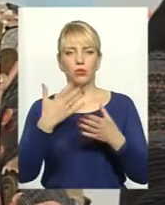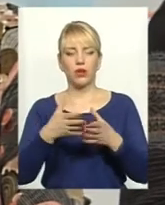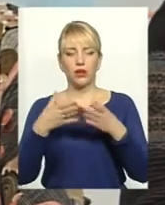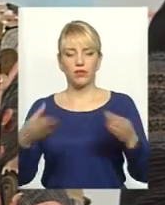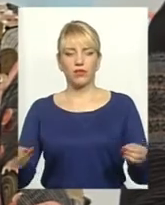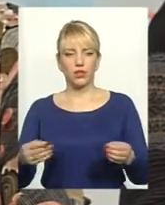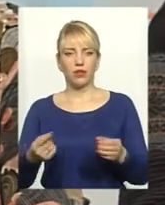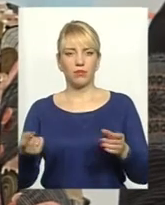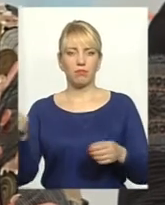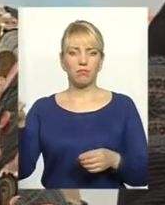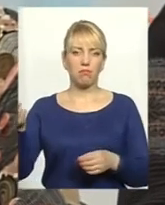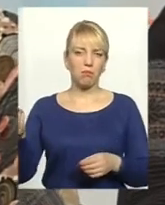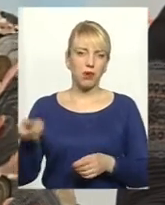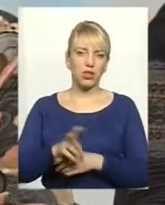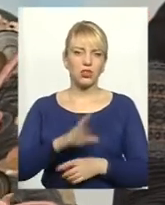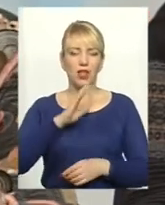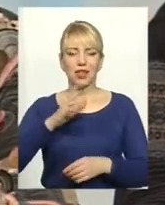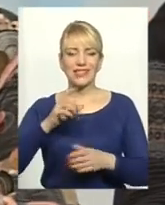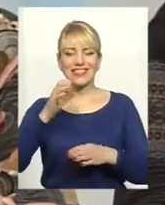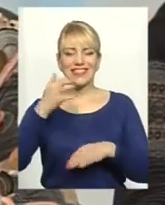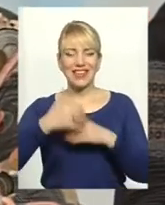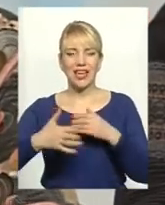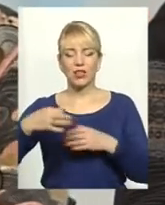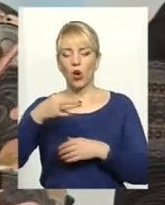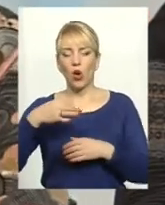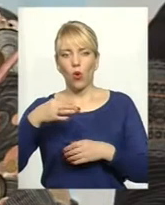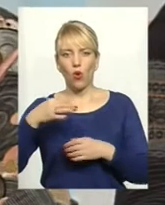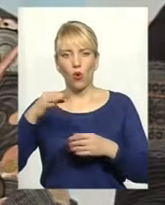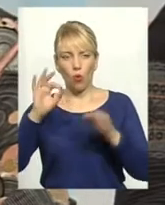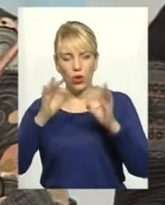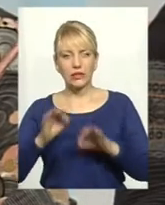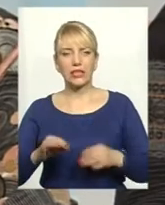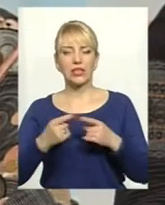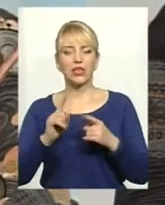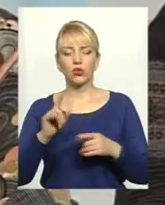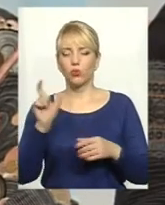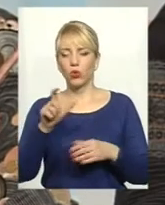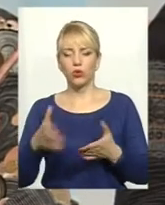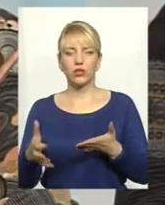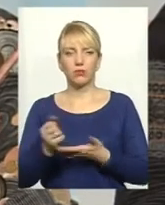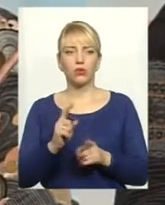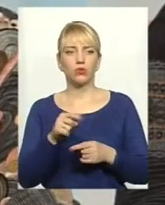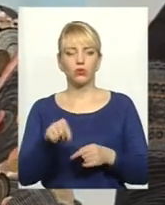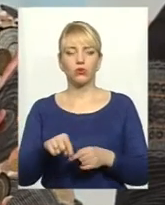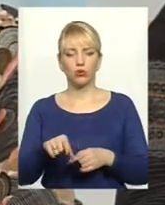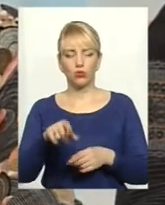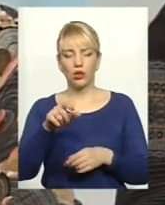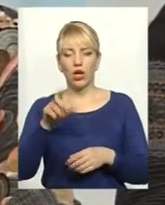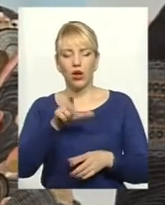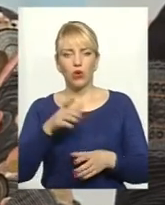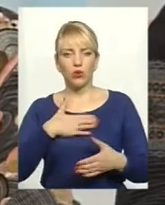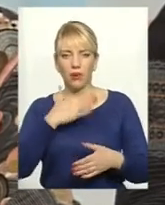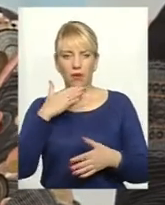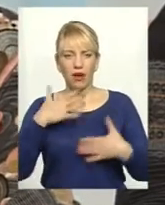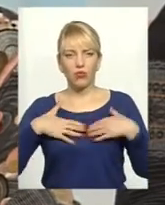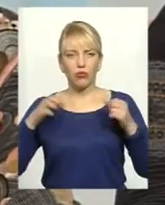серед осені і щоб люди дійсно зібрали цей урожай, який є, тому що за цим всім стоять і піт, і гроші, і